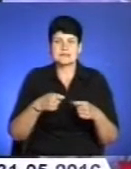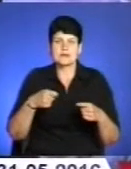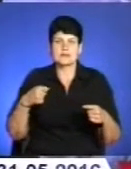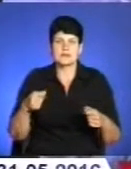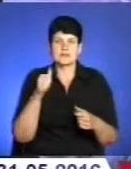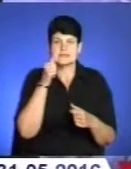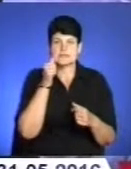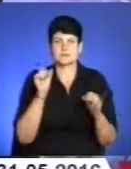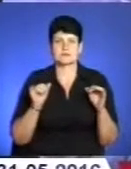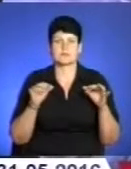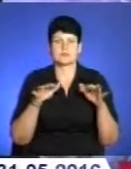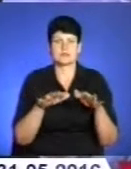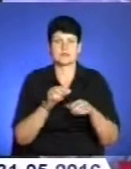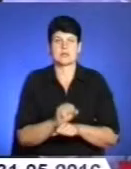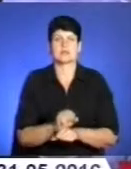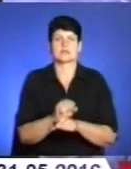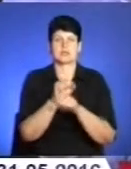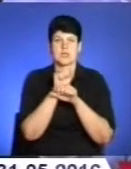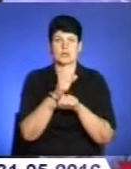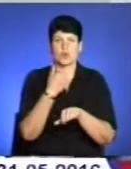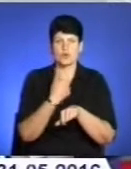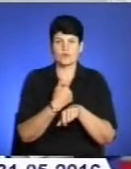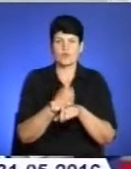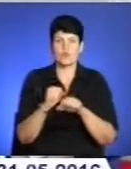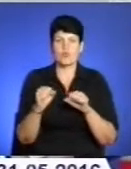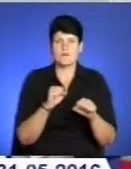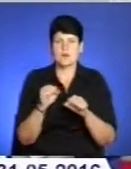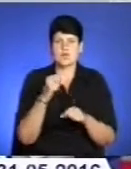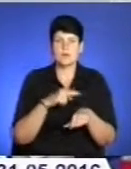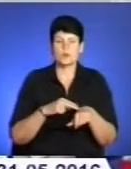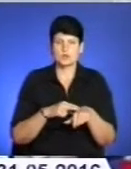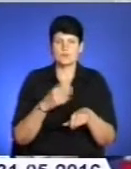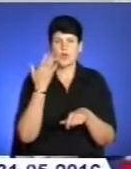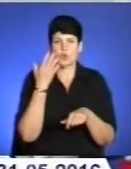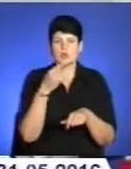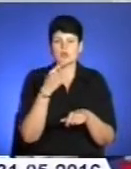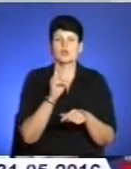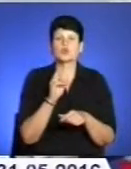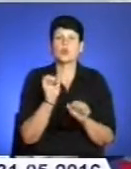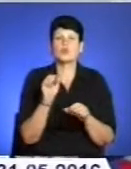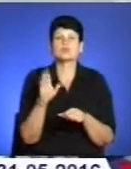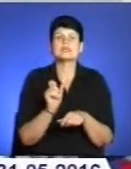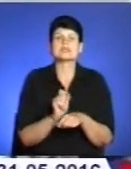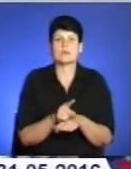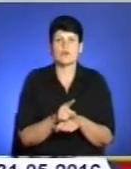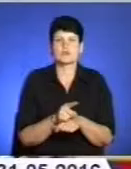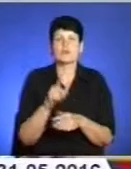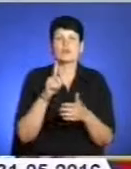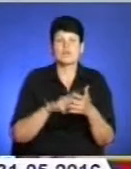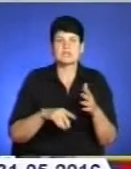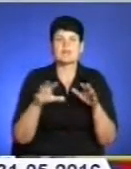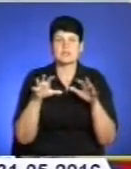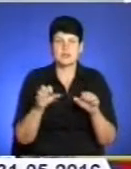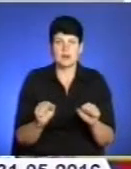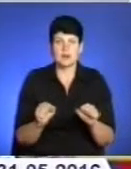збиратимуться на пікет головного управління поліції. Коли говорили про те, хто міг бути його замовником, повірте, влада в особі,